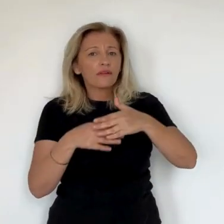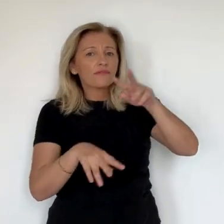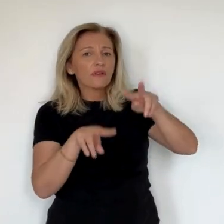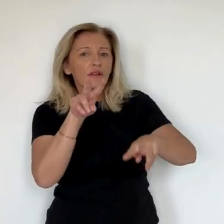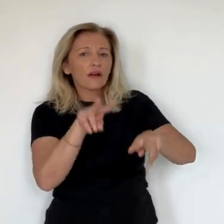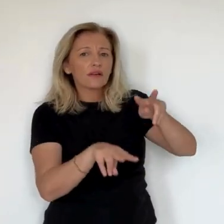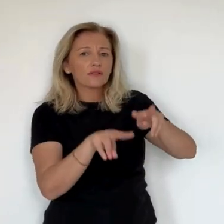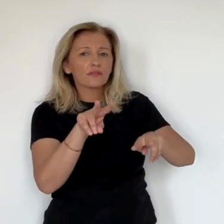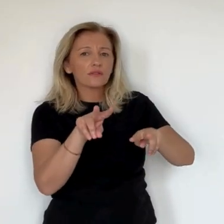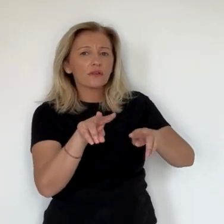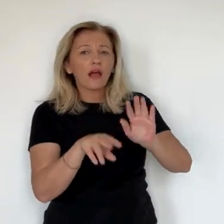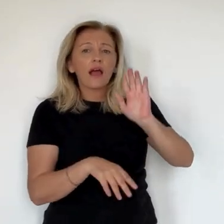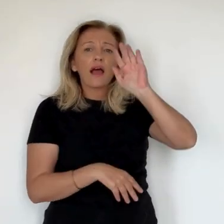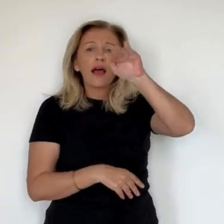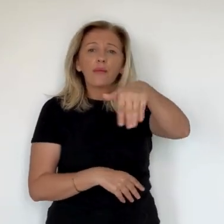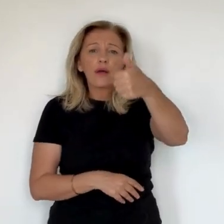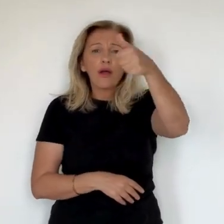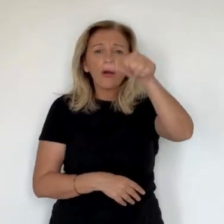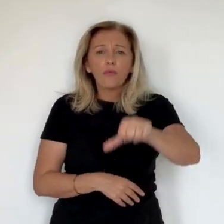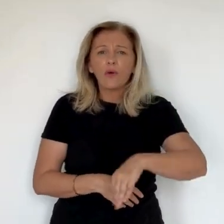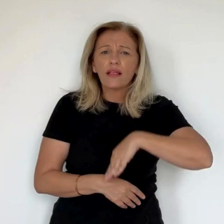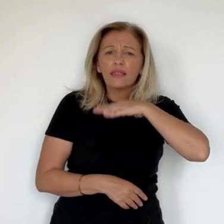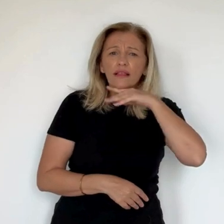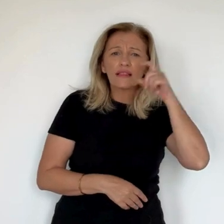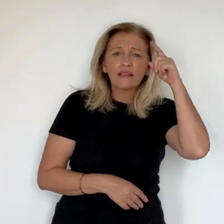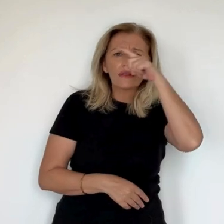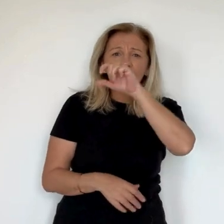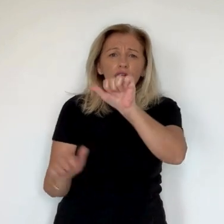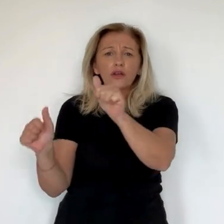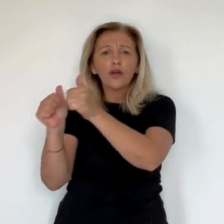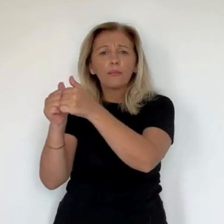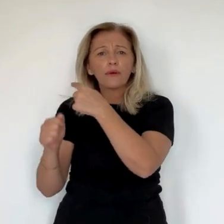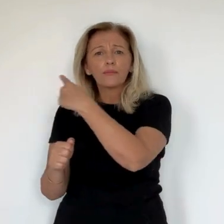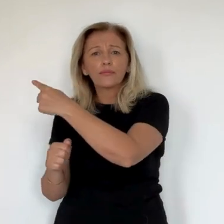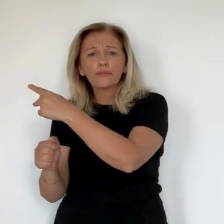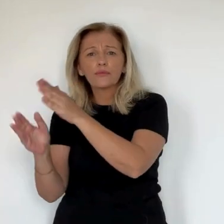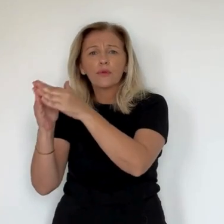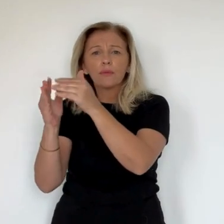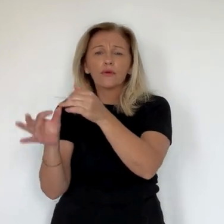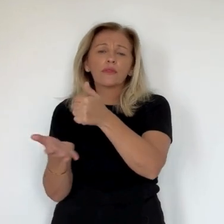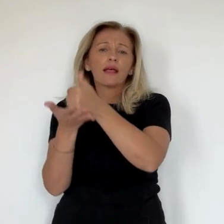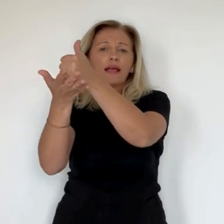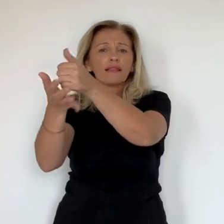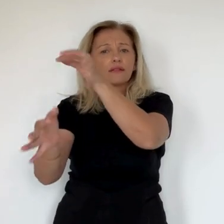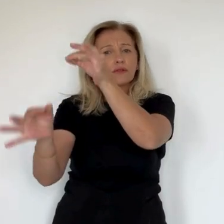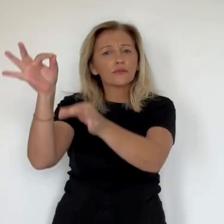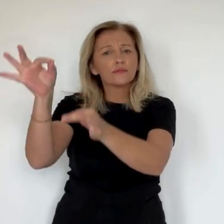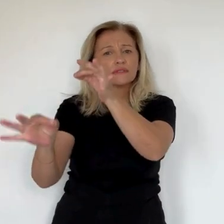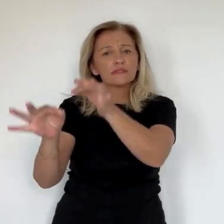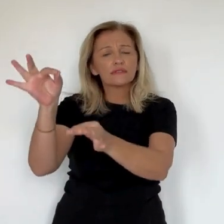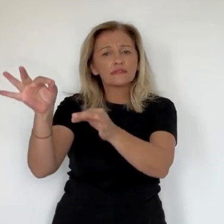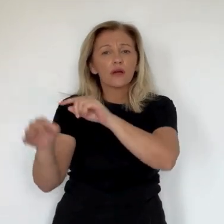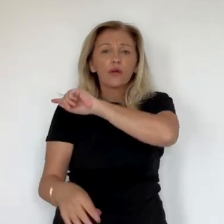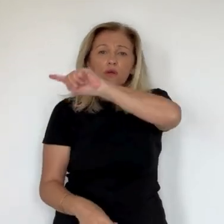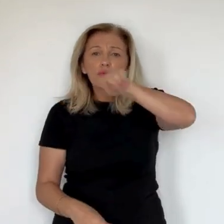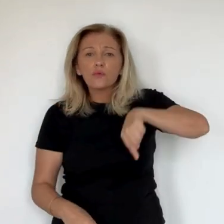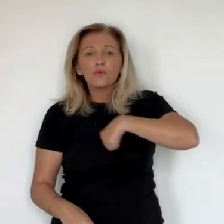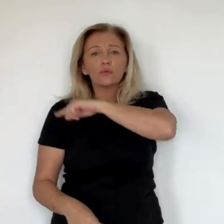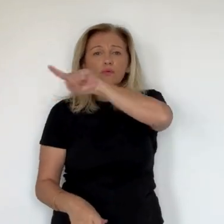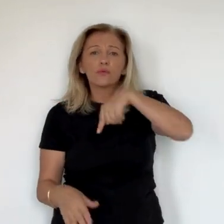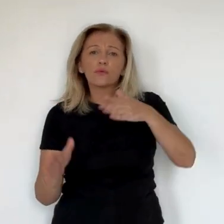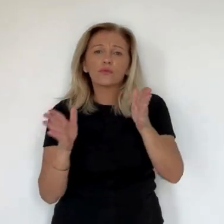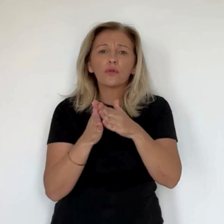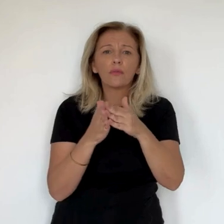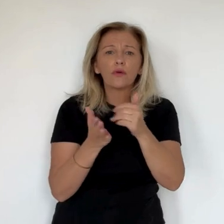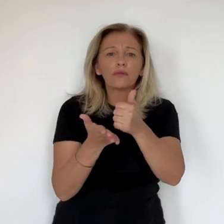sa compagne s'est constituée partie civile. Nous nous constituons partie civile justement pour avoir un accès au dossier et regarder quelles sont